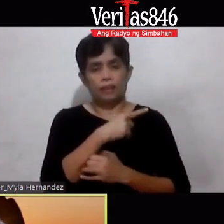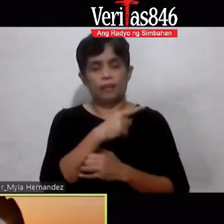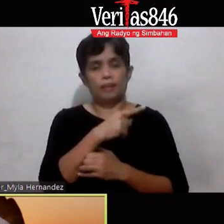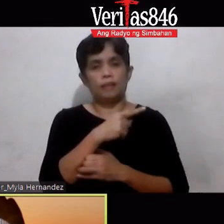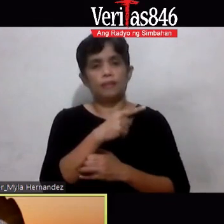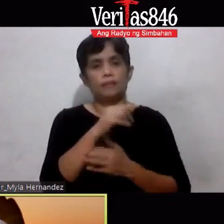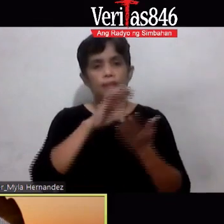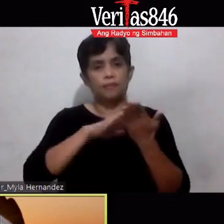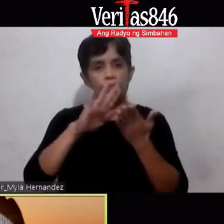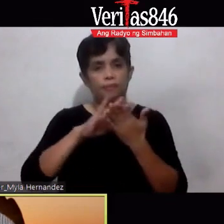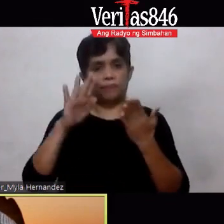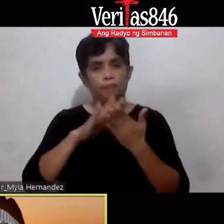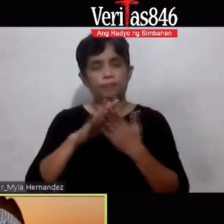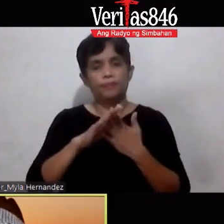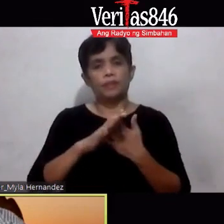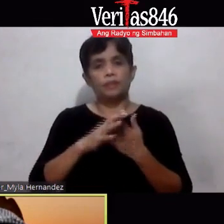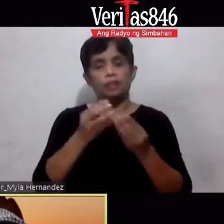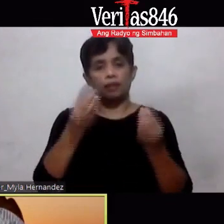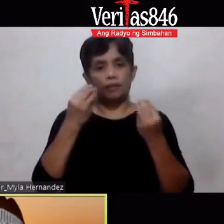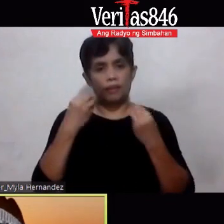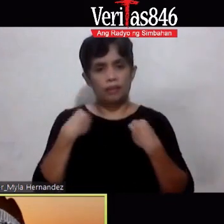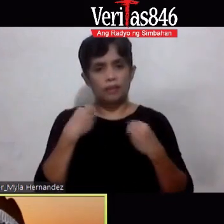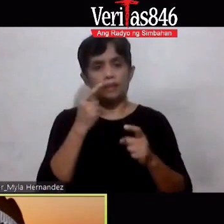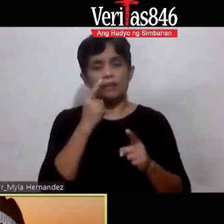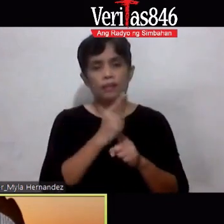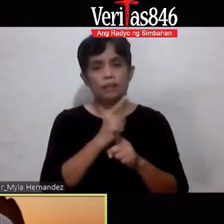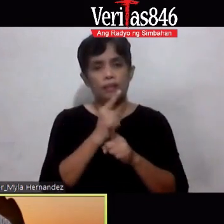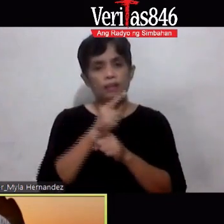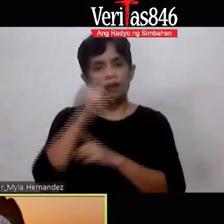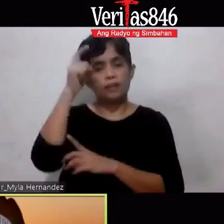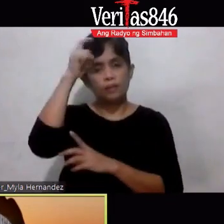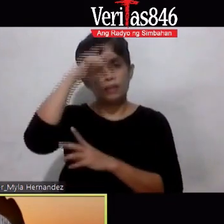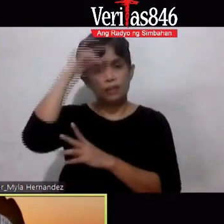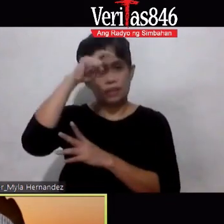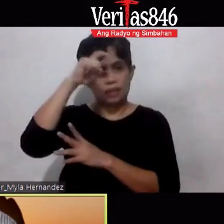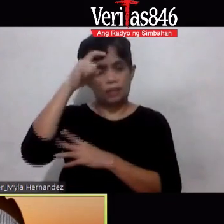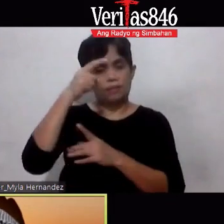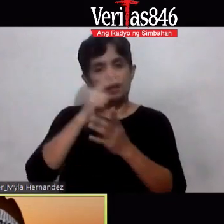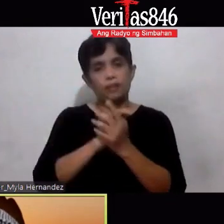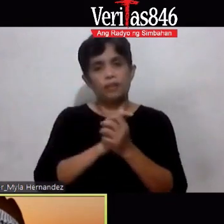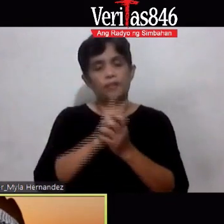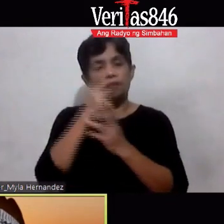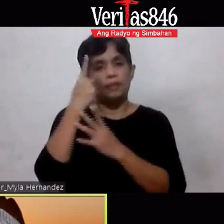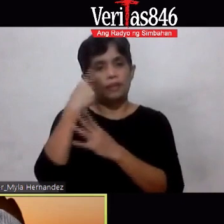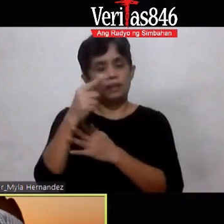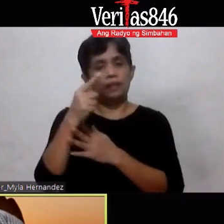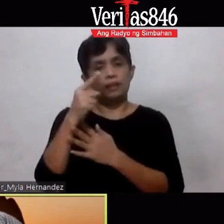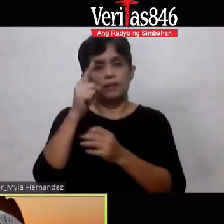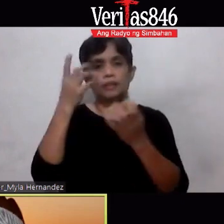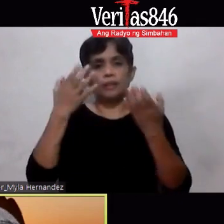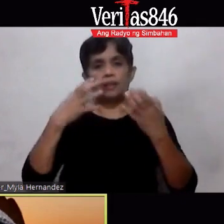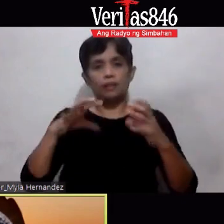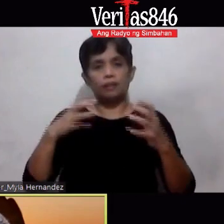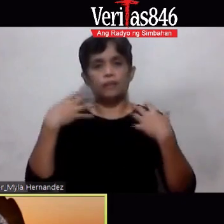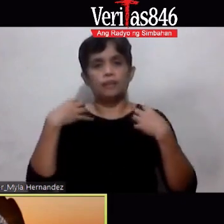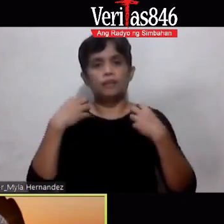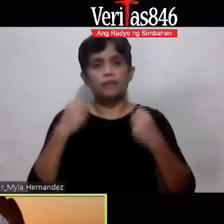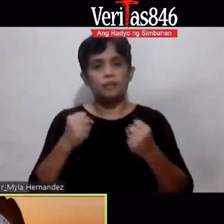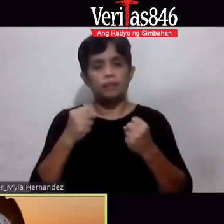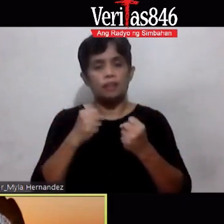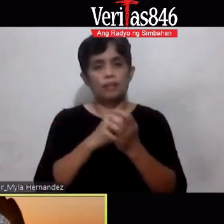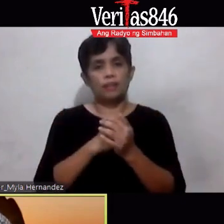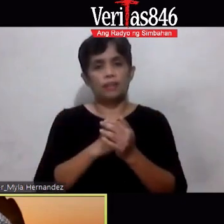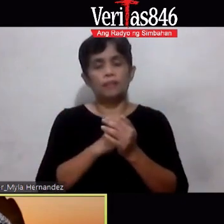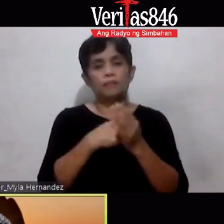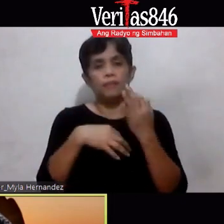bigyan mo kami ng karunungan Para maituwid at maisama ito At sa pangapagkakataon At sa alakasan na pinagkakaloob mo Maiaayot pa